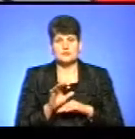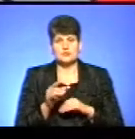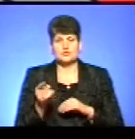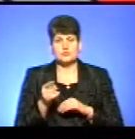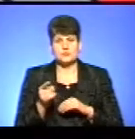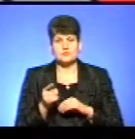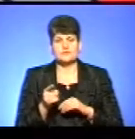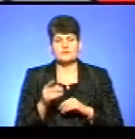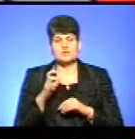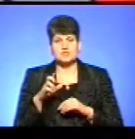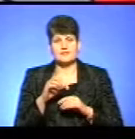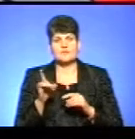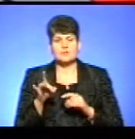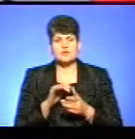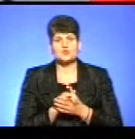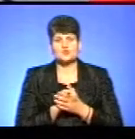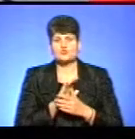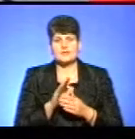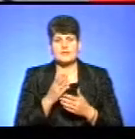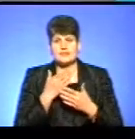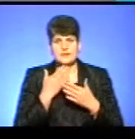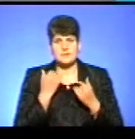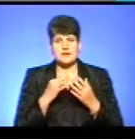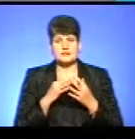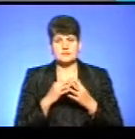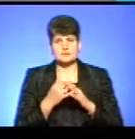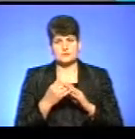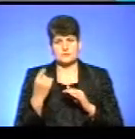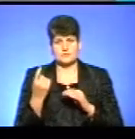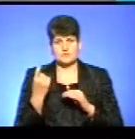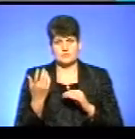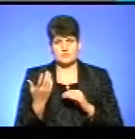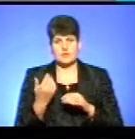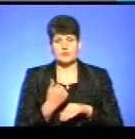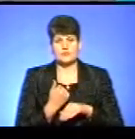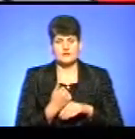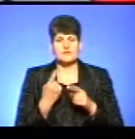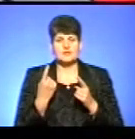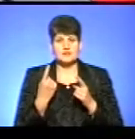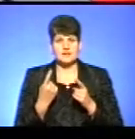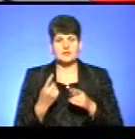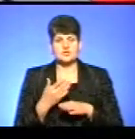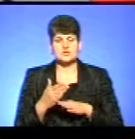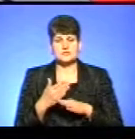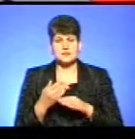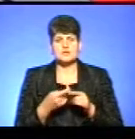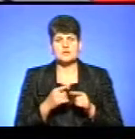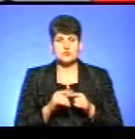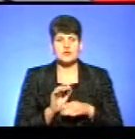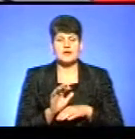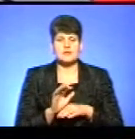Європейського Союзу, вона точно не має аграрну компоненту як основну компоненту. Великий шматок цього експорту